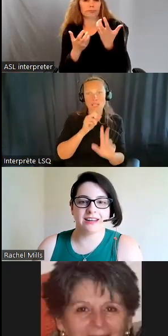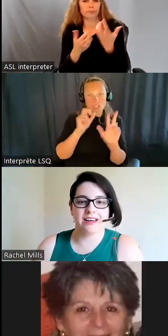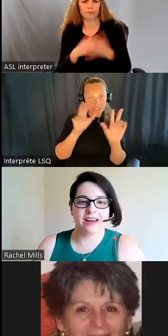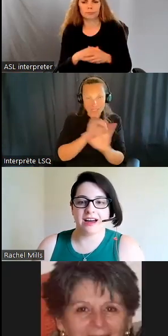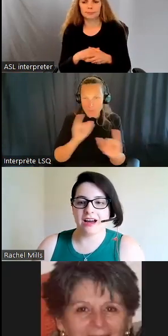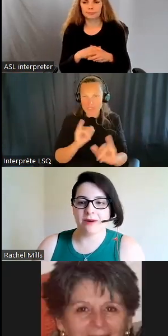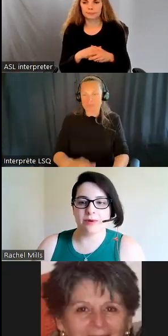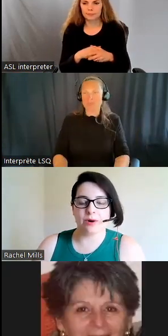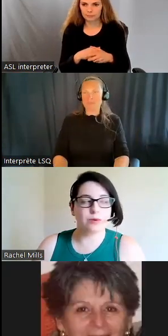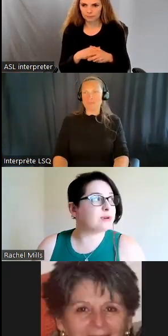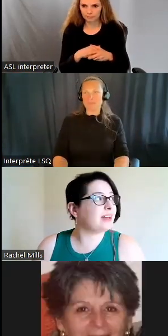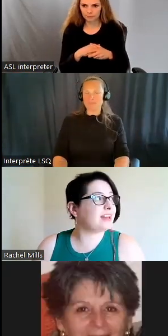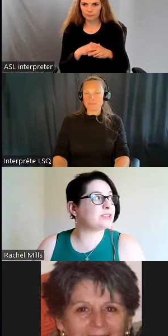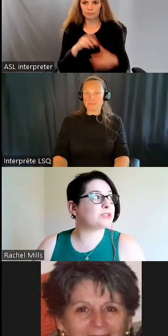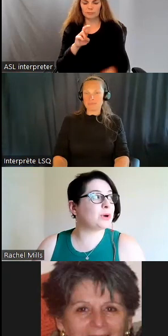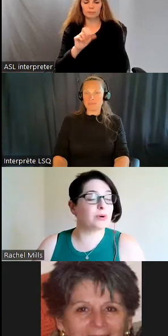Merci beaucoup, Diane.